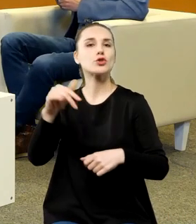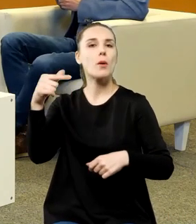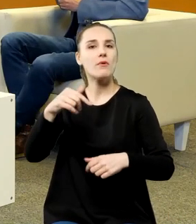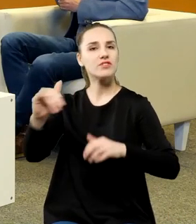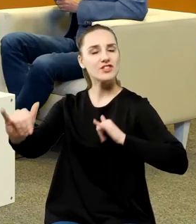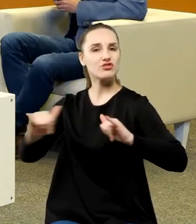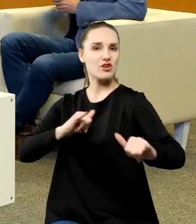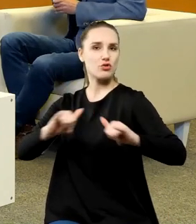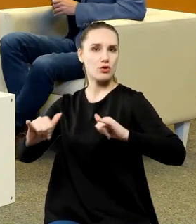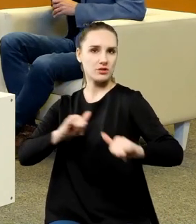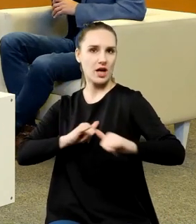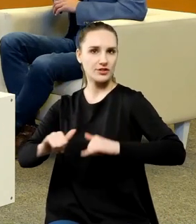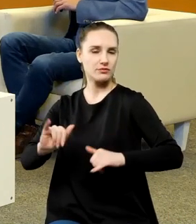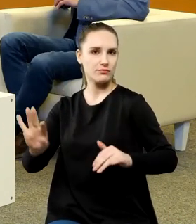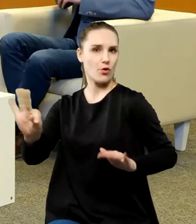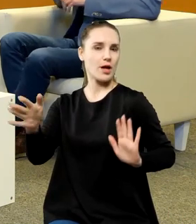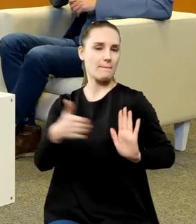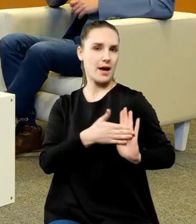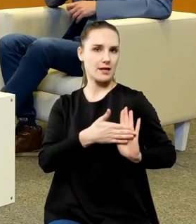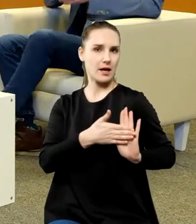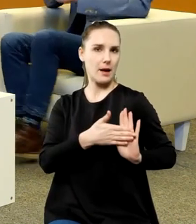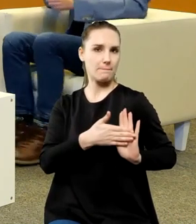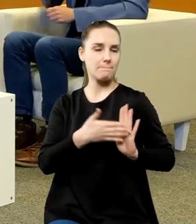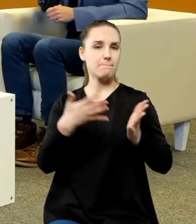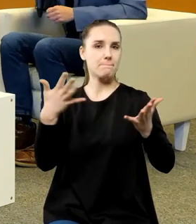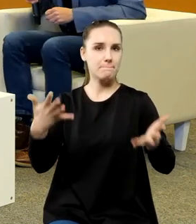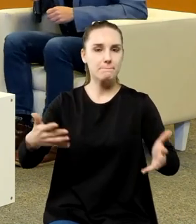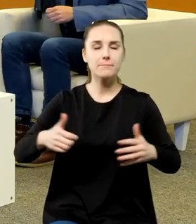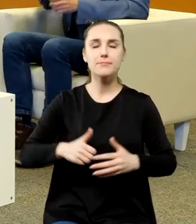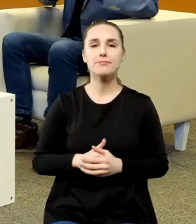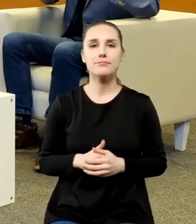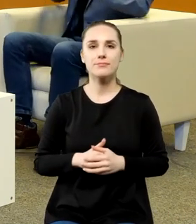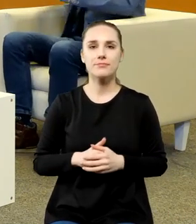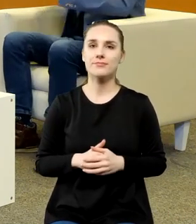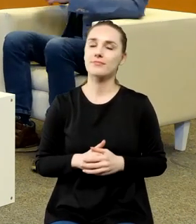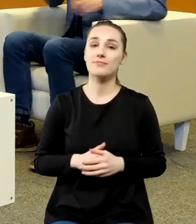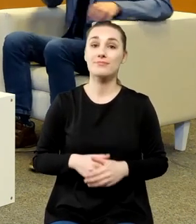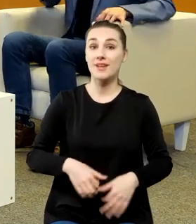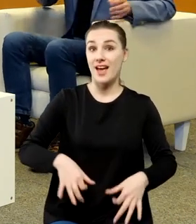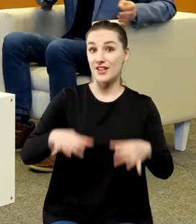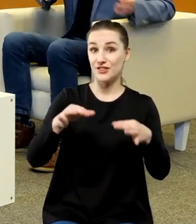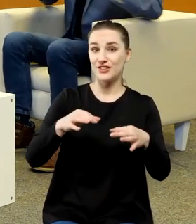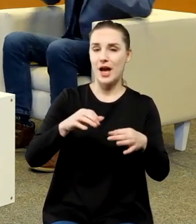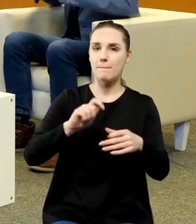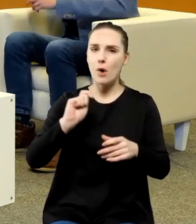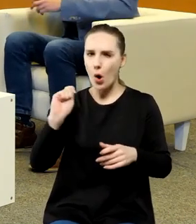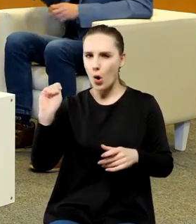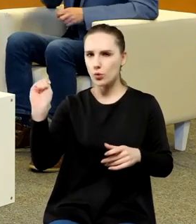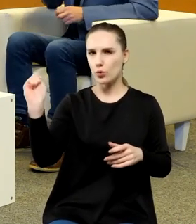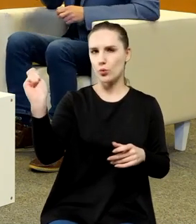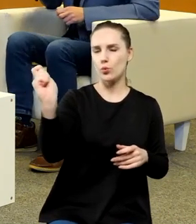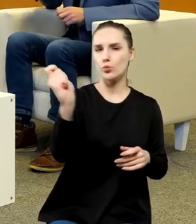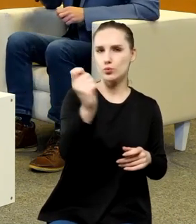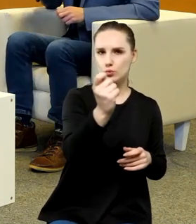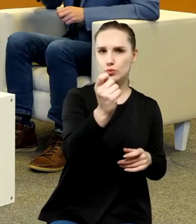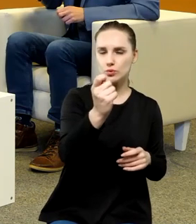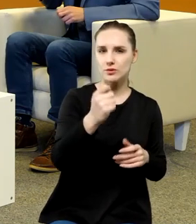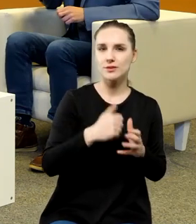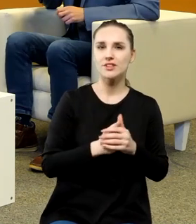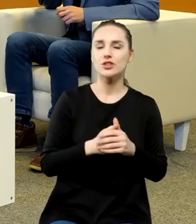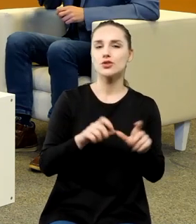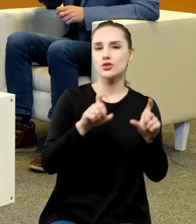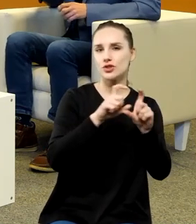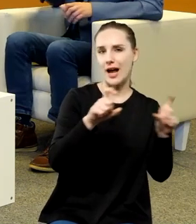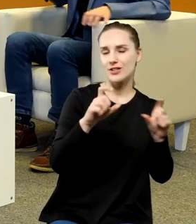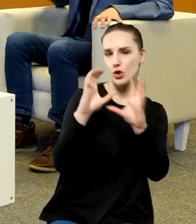pewnej marki no i chciałbym skończyć tę naszą dzisiejszą podróż od czasów